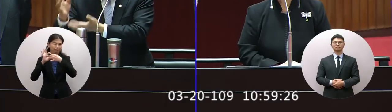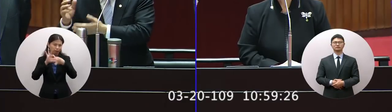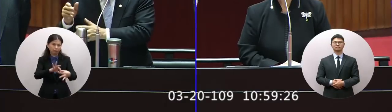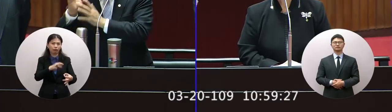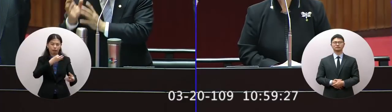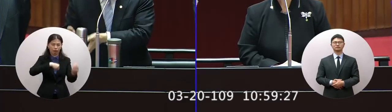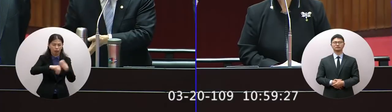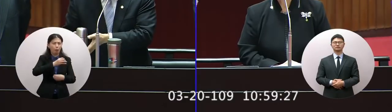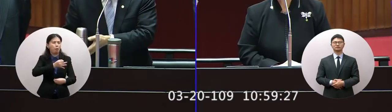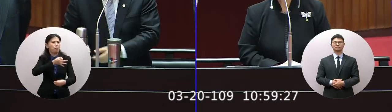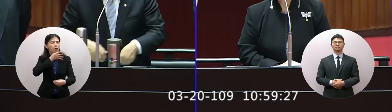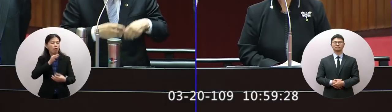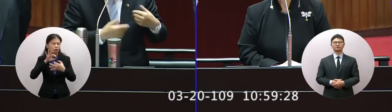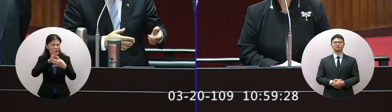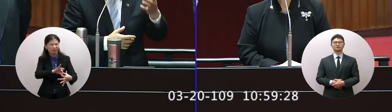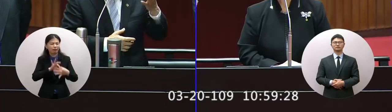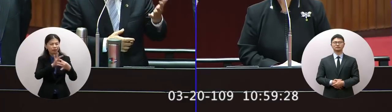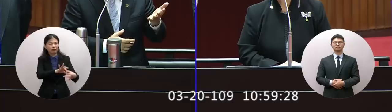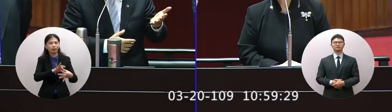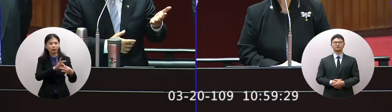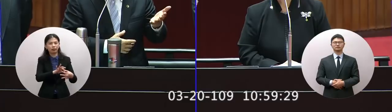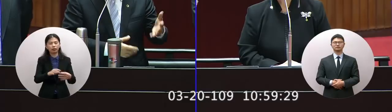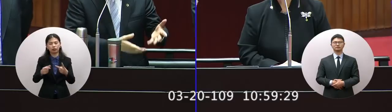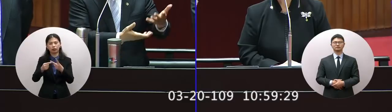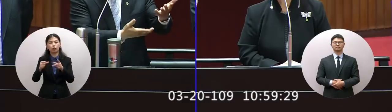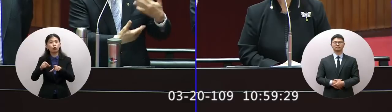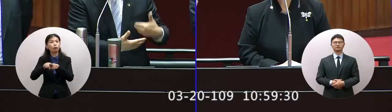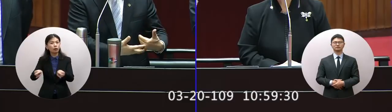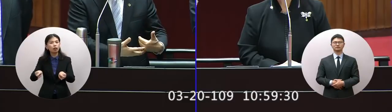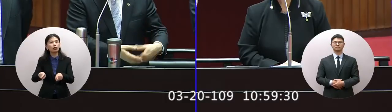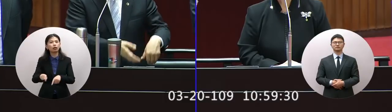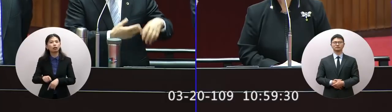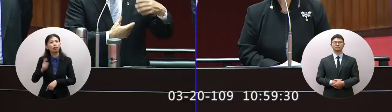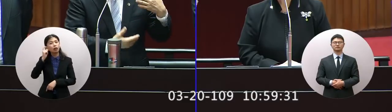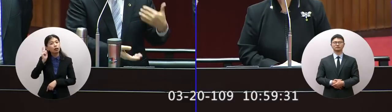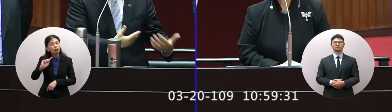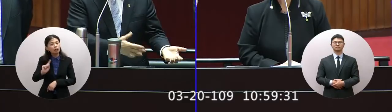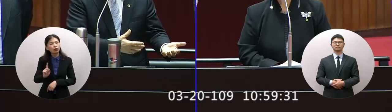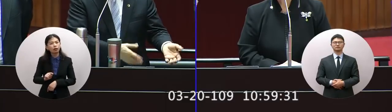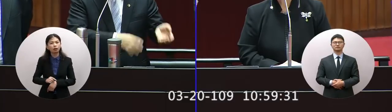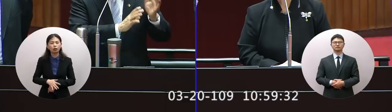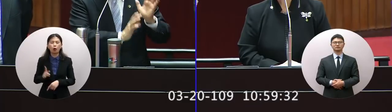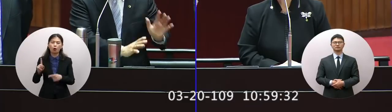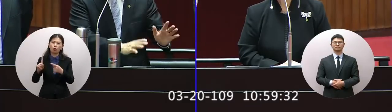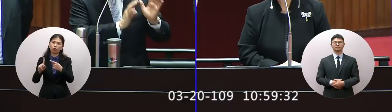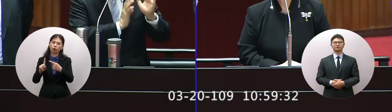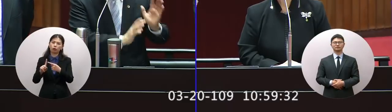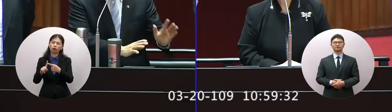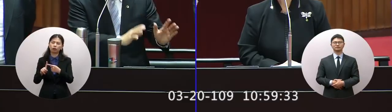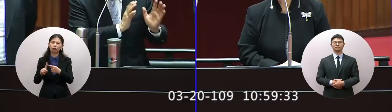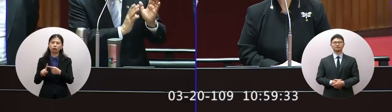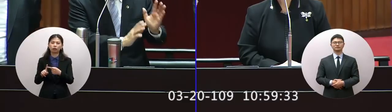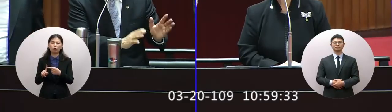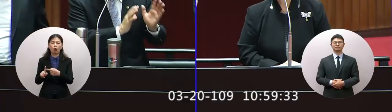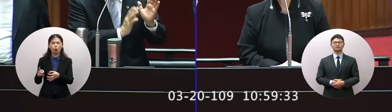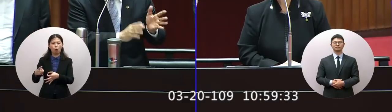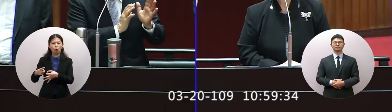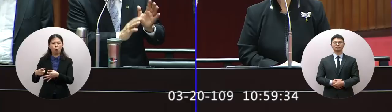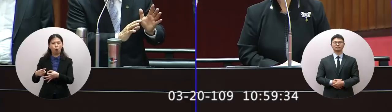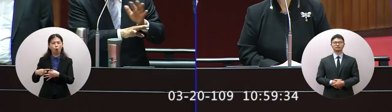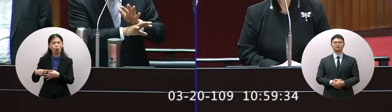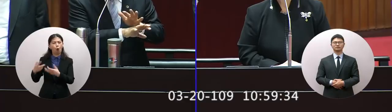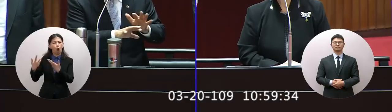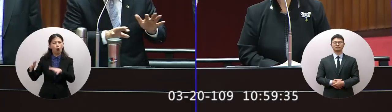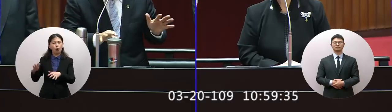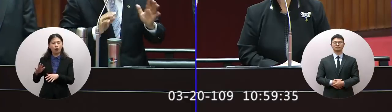英國可以尊殖一個就是公平就是不能說有人不